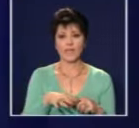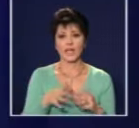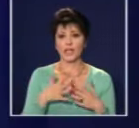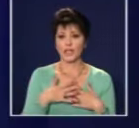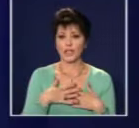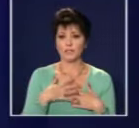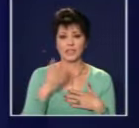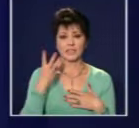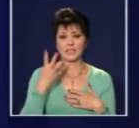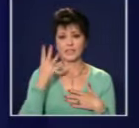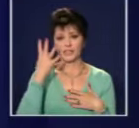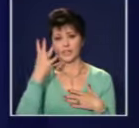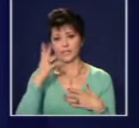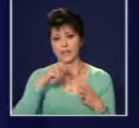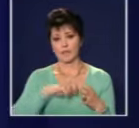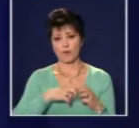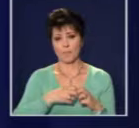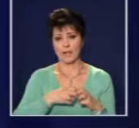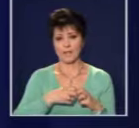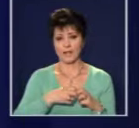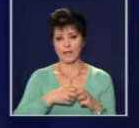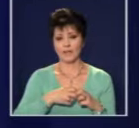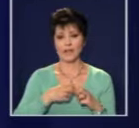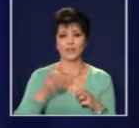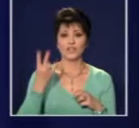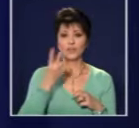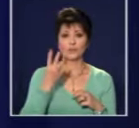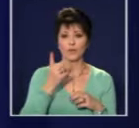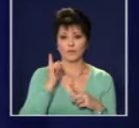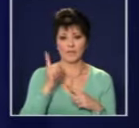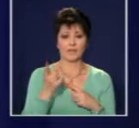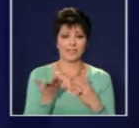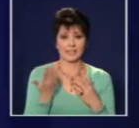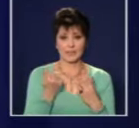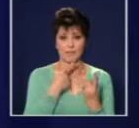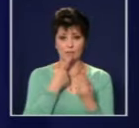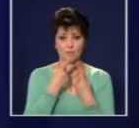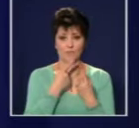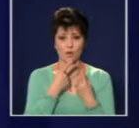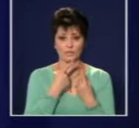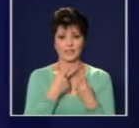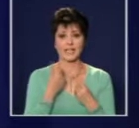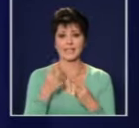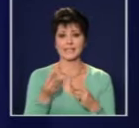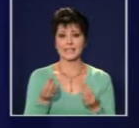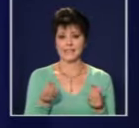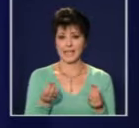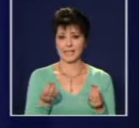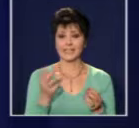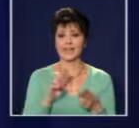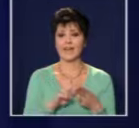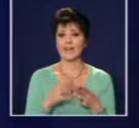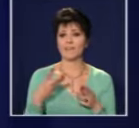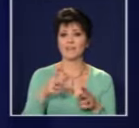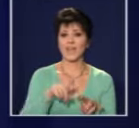четири проблема, аз съм дължен да ги кажа. Второ, трябва да се предоговорят цените с ВЕИТ-ата. Имайте предвид, че е